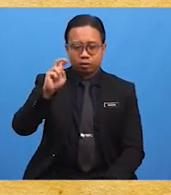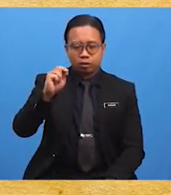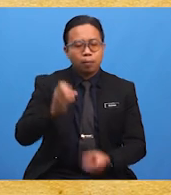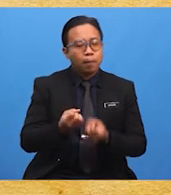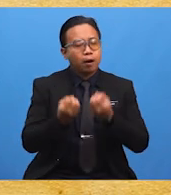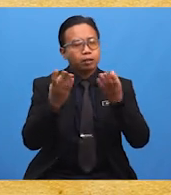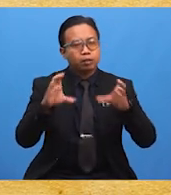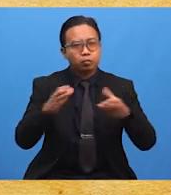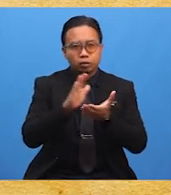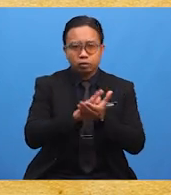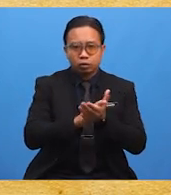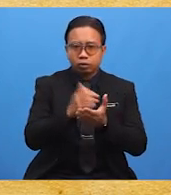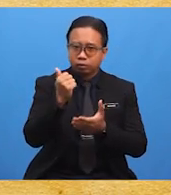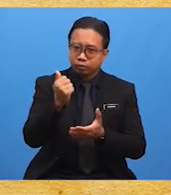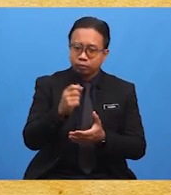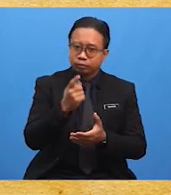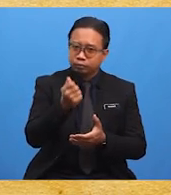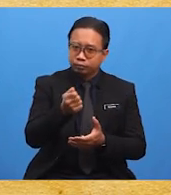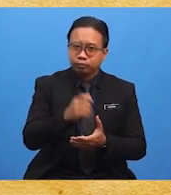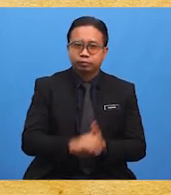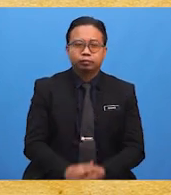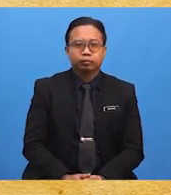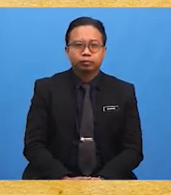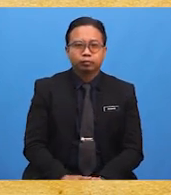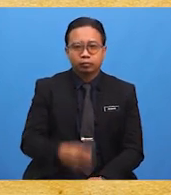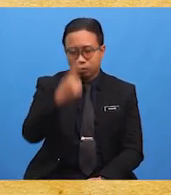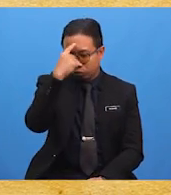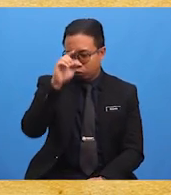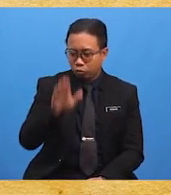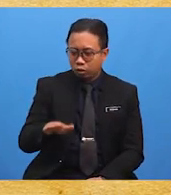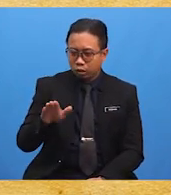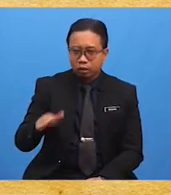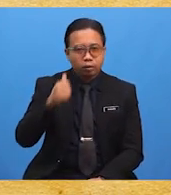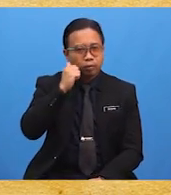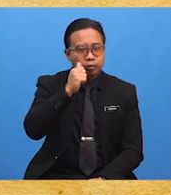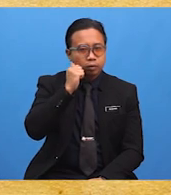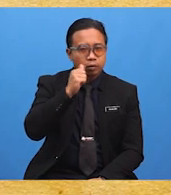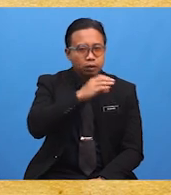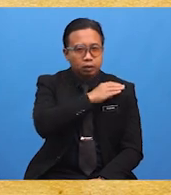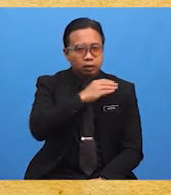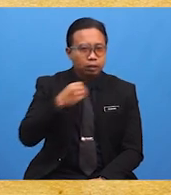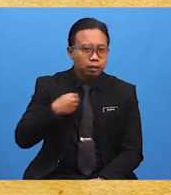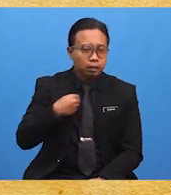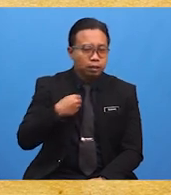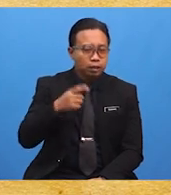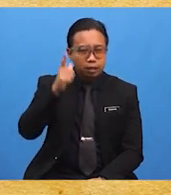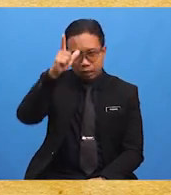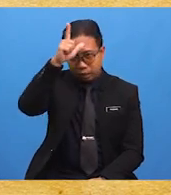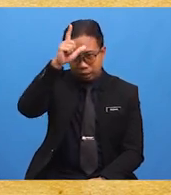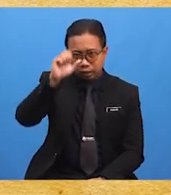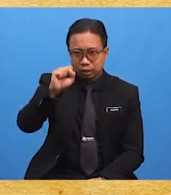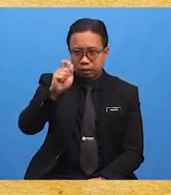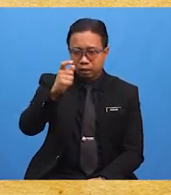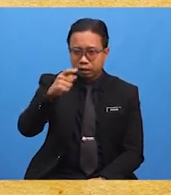seperti Sekolah Rendah St. Mary untuk anak-anak perempuan dan Sekolah Lelaki St. Michael.